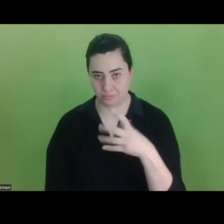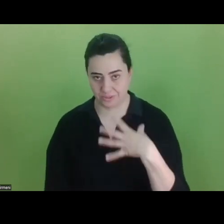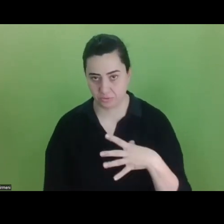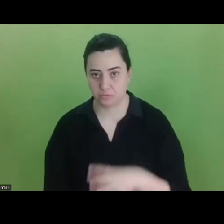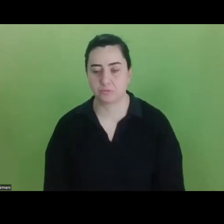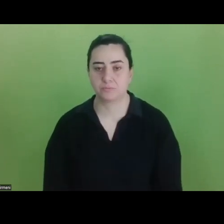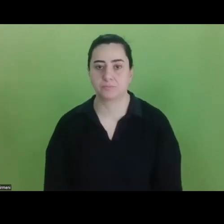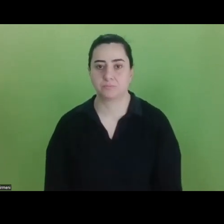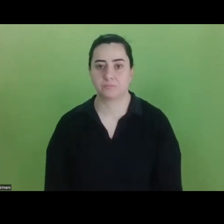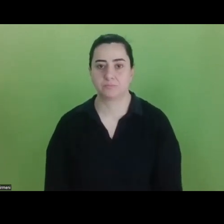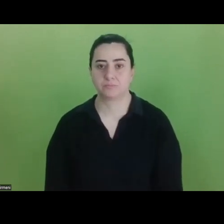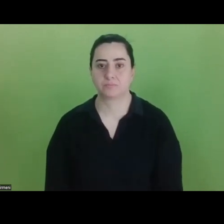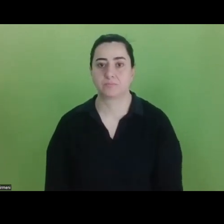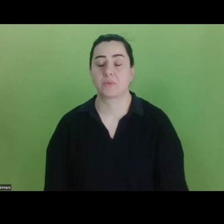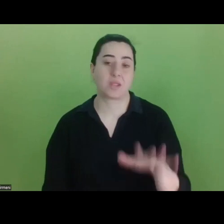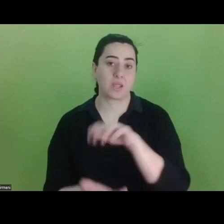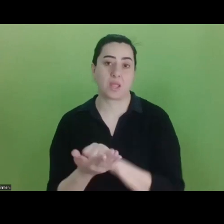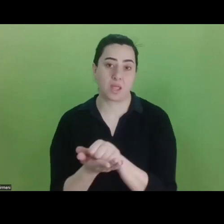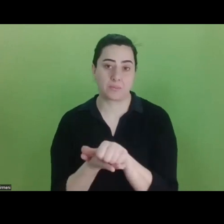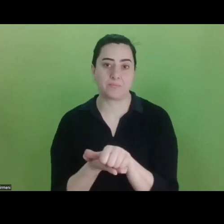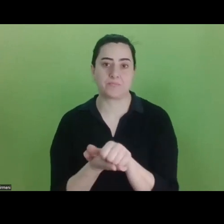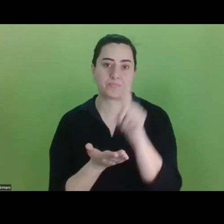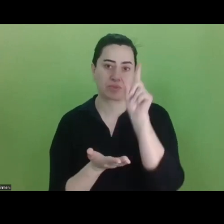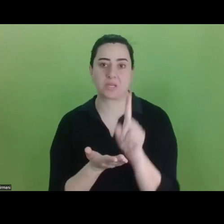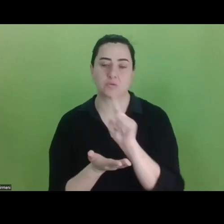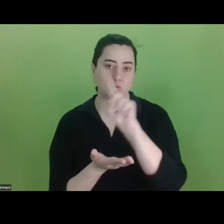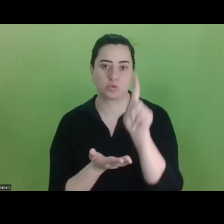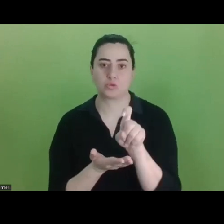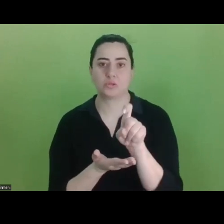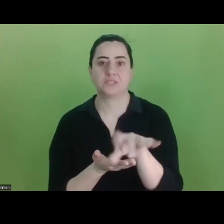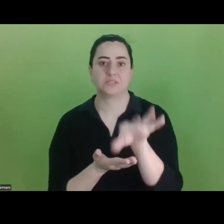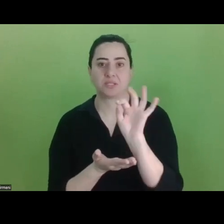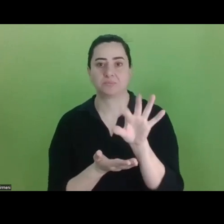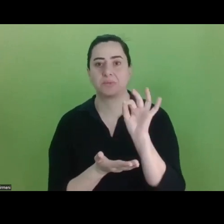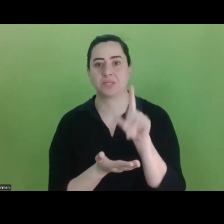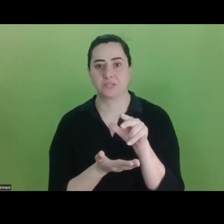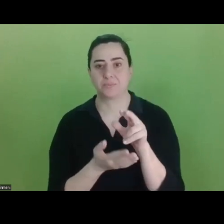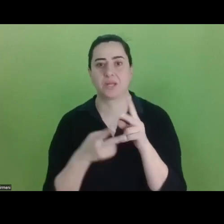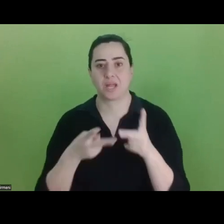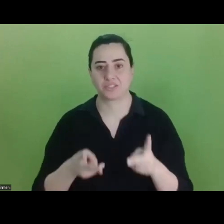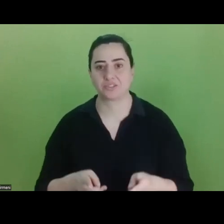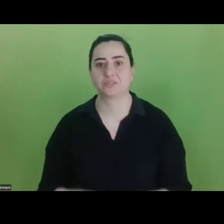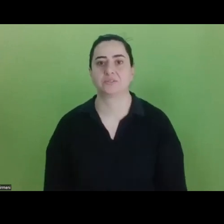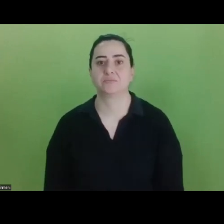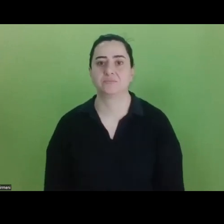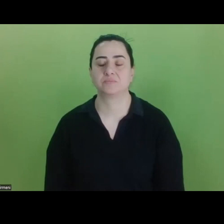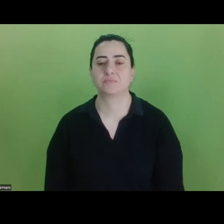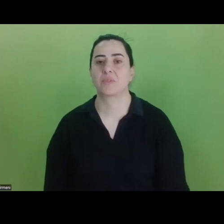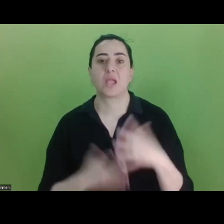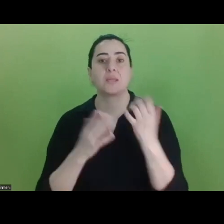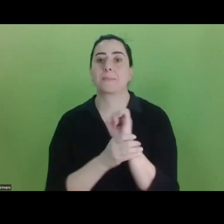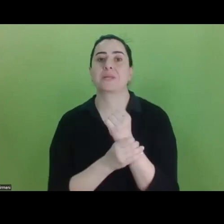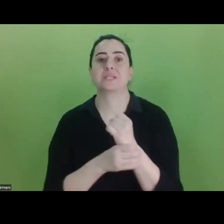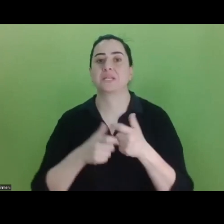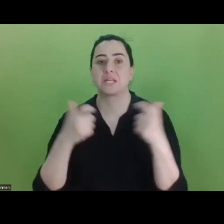kategoriyi seçerseniz. Tüm kategorilerde ilk soru çoktan seçmeli sorudur. Diğer sorular ise açık uçlu sorulardır. Hangi becerilerinizi